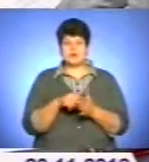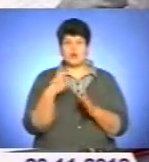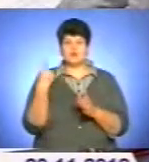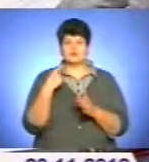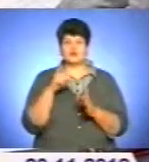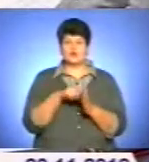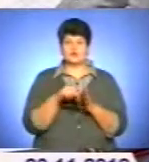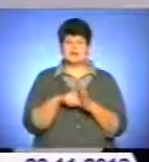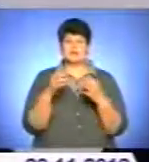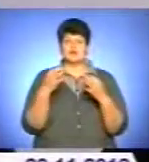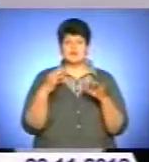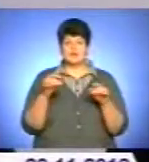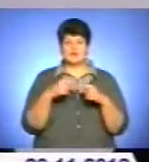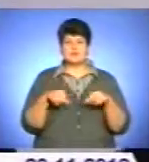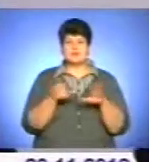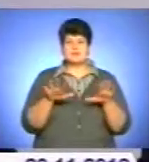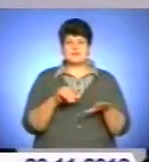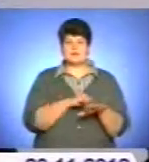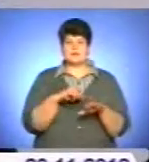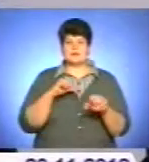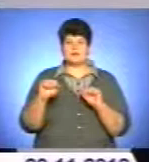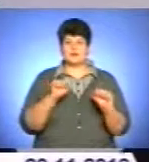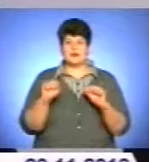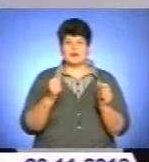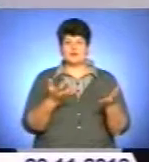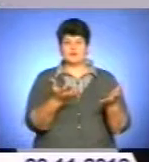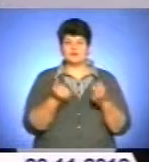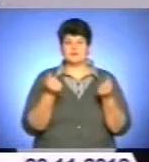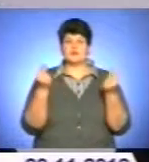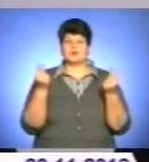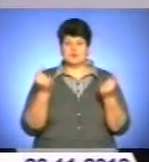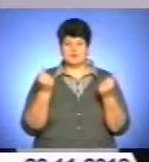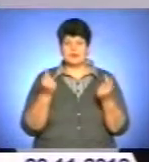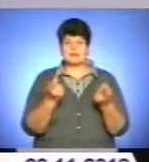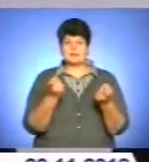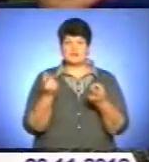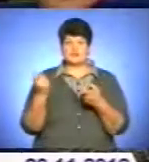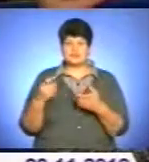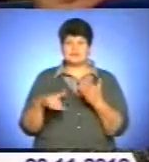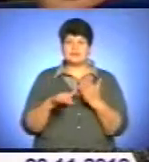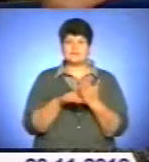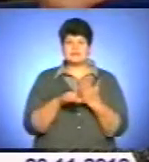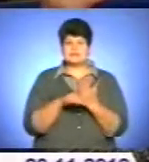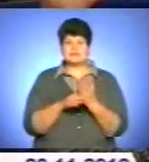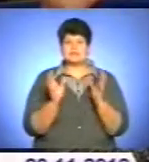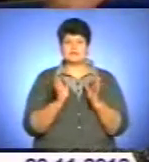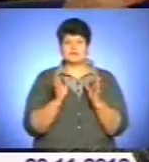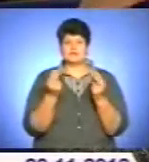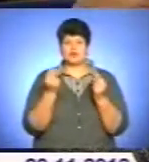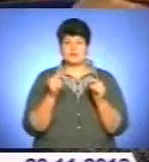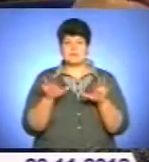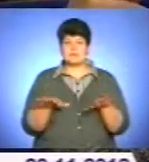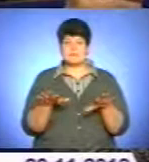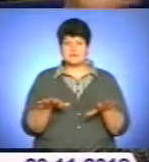органам місцевого самоврядування отримувати фінансові ресурси, залучати певні інвестиції та зберігати кошти на